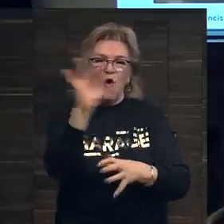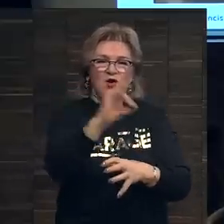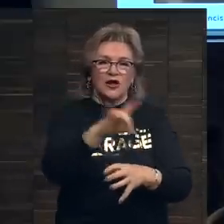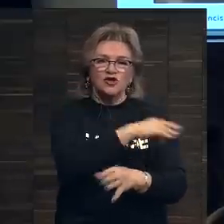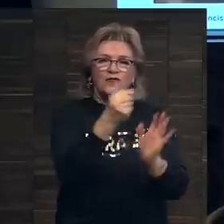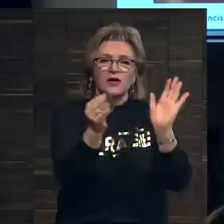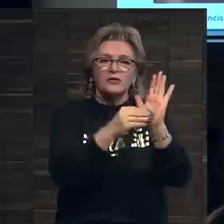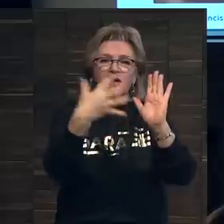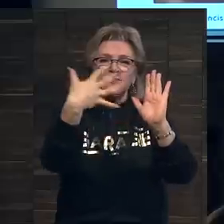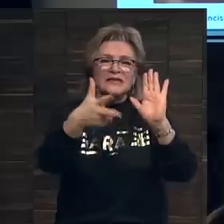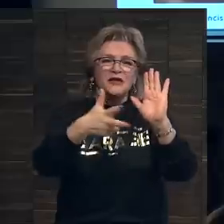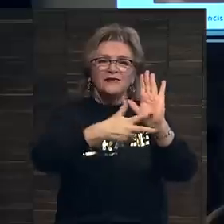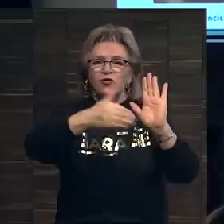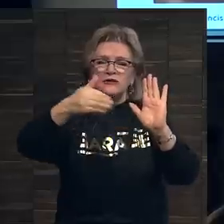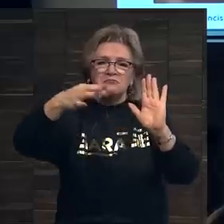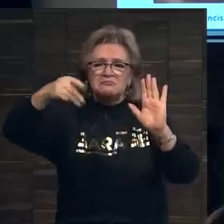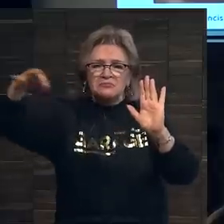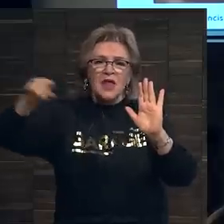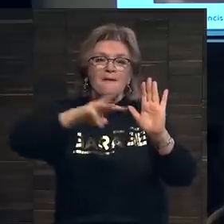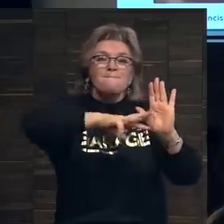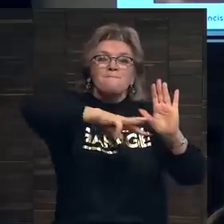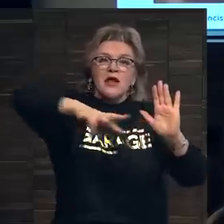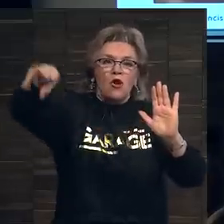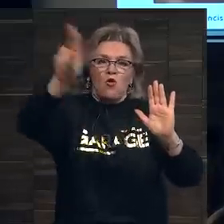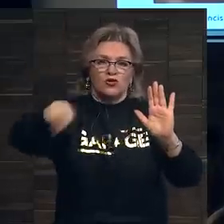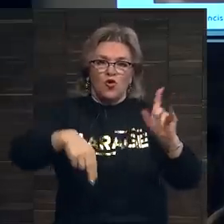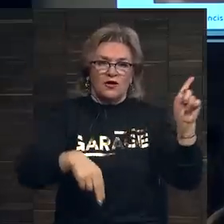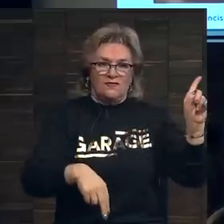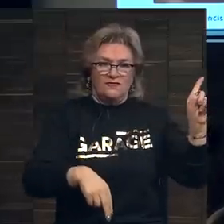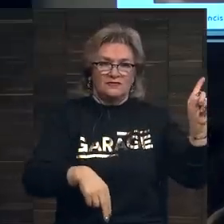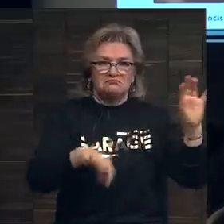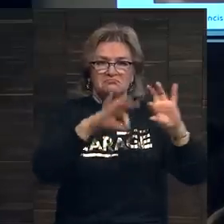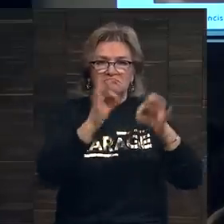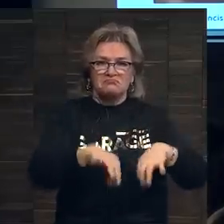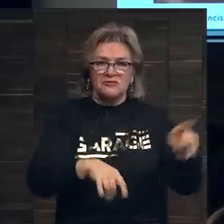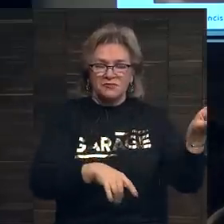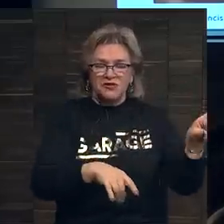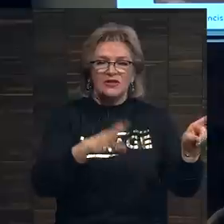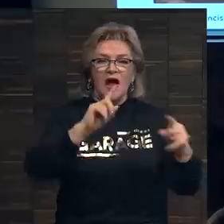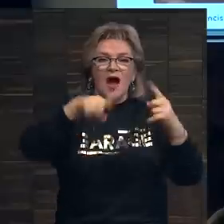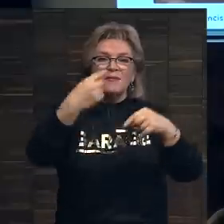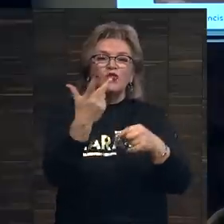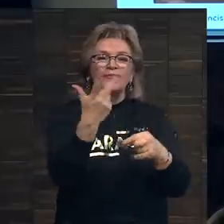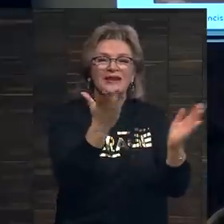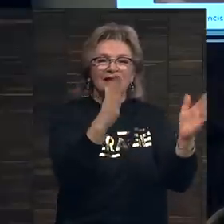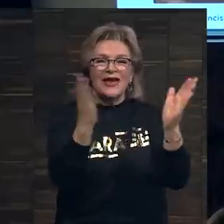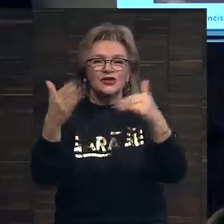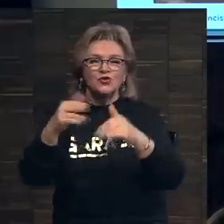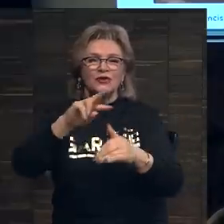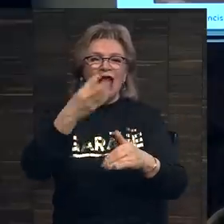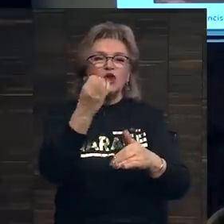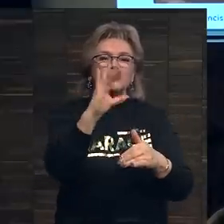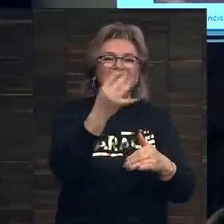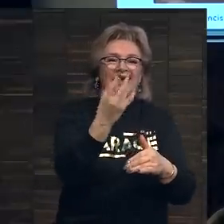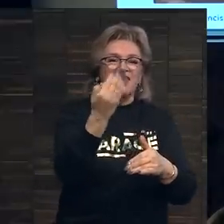ушла по цене 58 с лишним миллионов долларов. Замечательное, красивое произведение искусства, а затем три этюда к портрету Люсьена